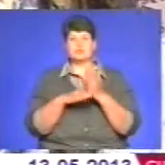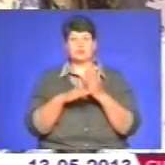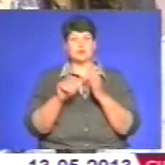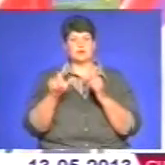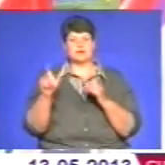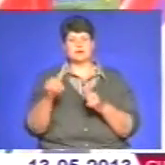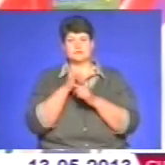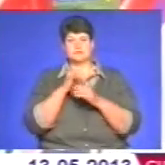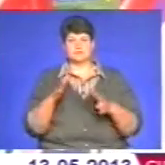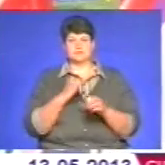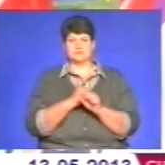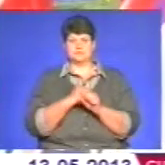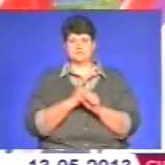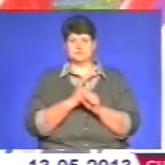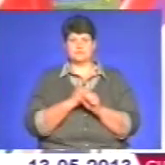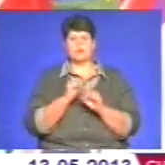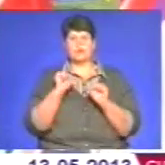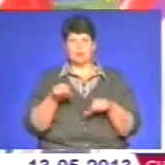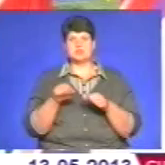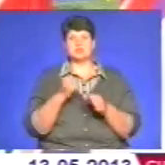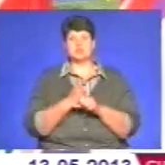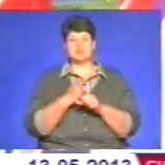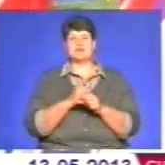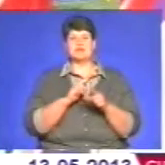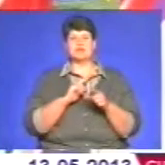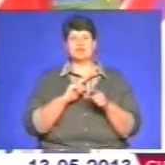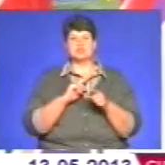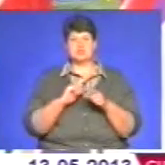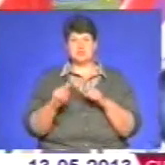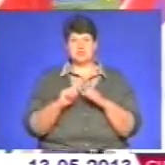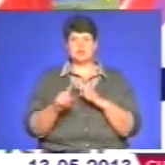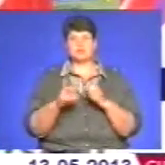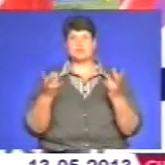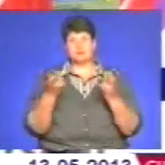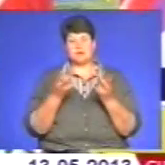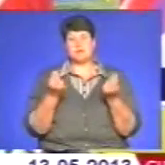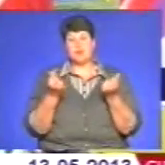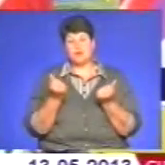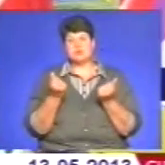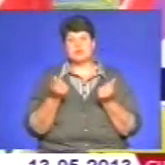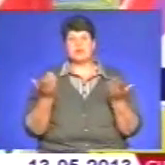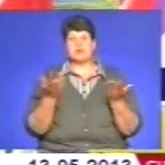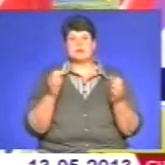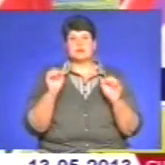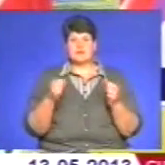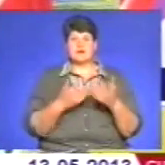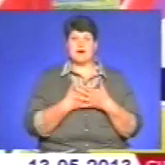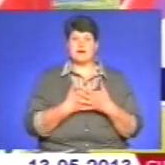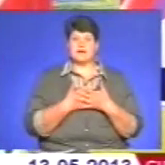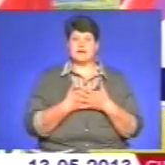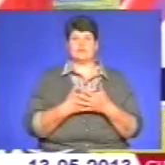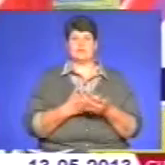обійтися. Десь це можна зробити швидше, десь це потребує коштів, десь може активності